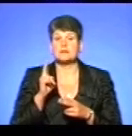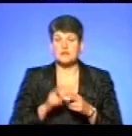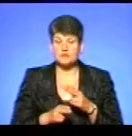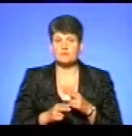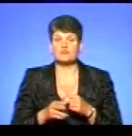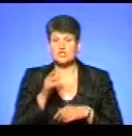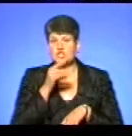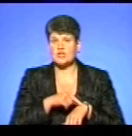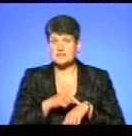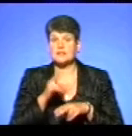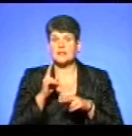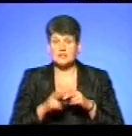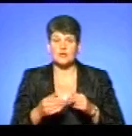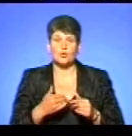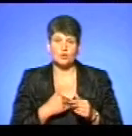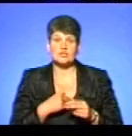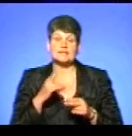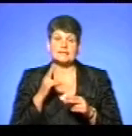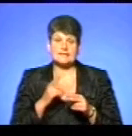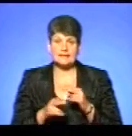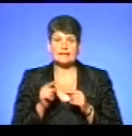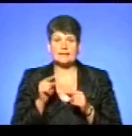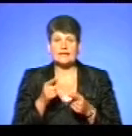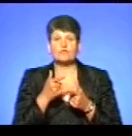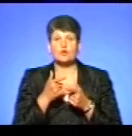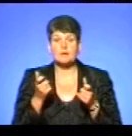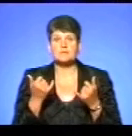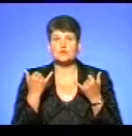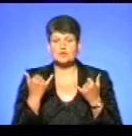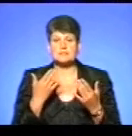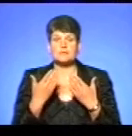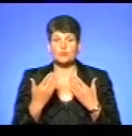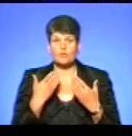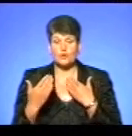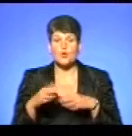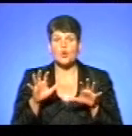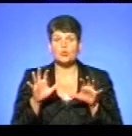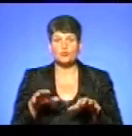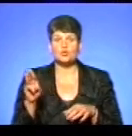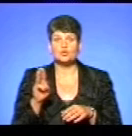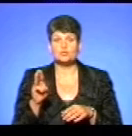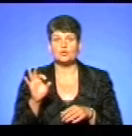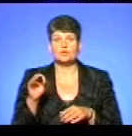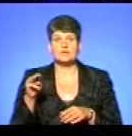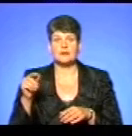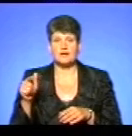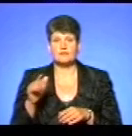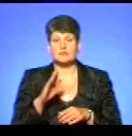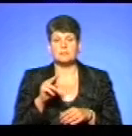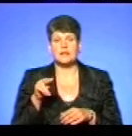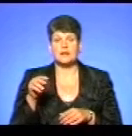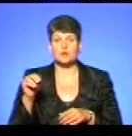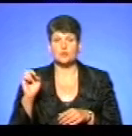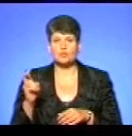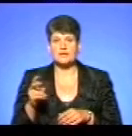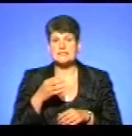оскільки фірний час в закінчується, але хочеться закінчити на такій інформації. Ми сьогодні спілкувалися із головою Шумської ОТГ Володимиром Платюком, який